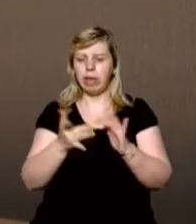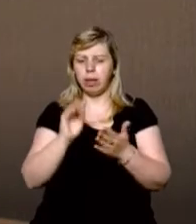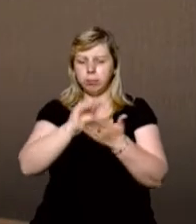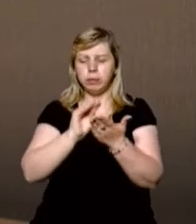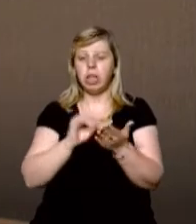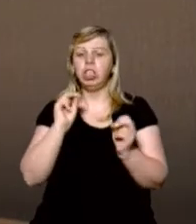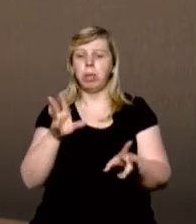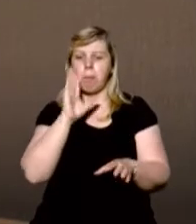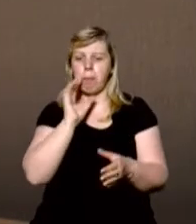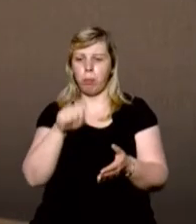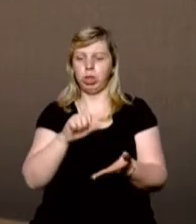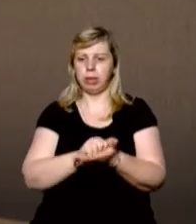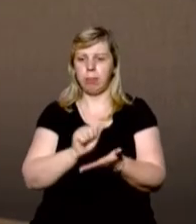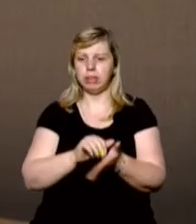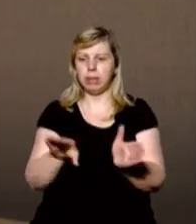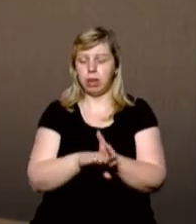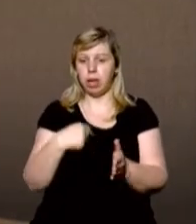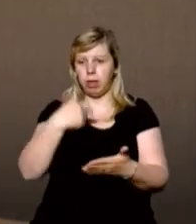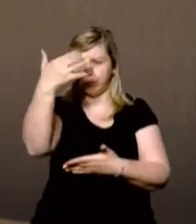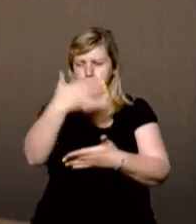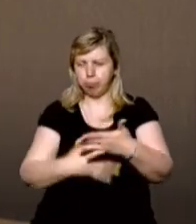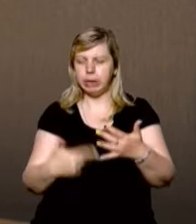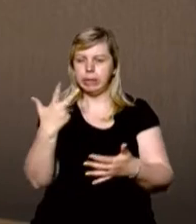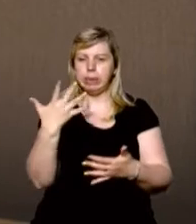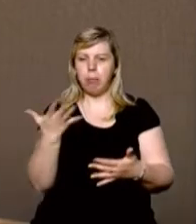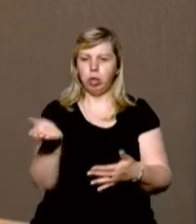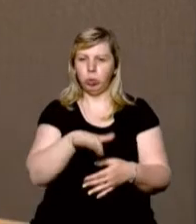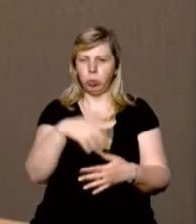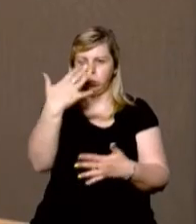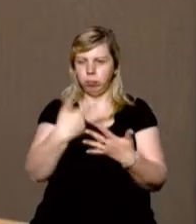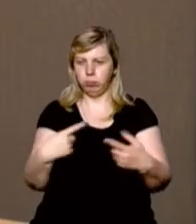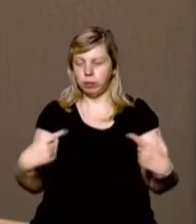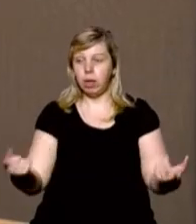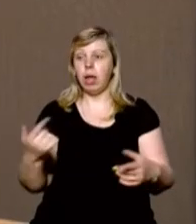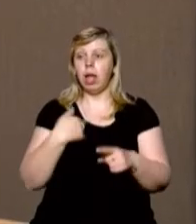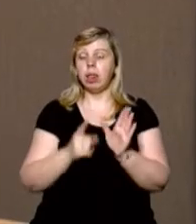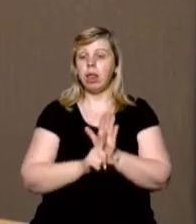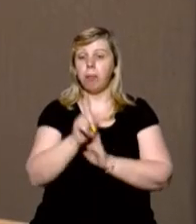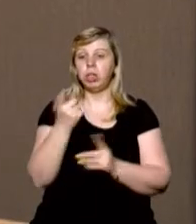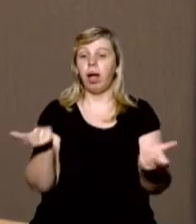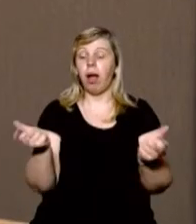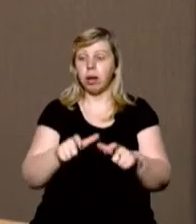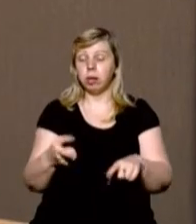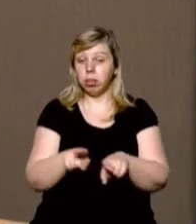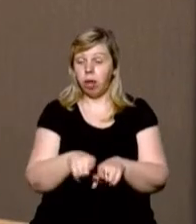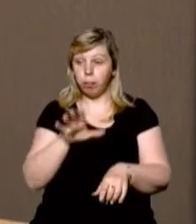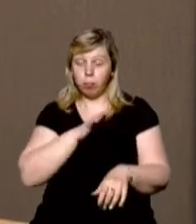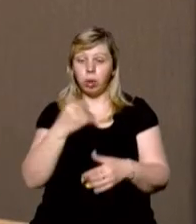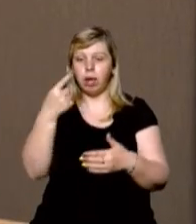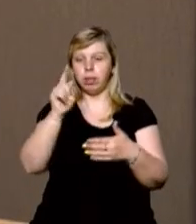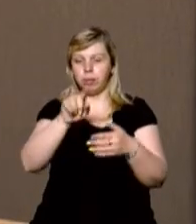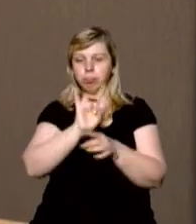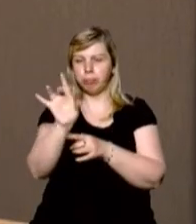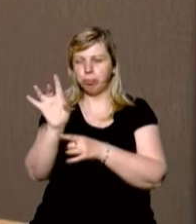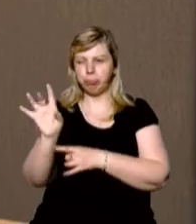займатися в декреті. І там мені вибило 35 пунктів. А так як це було на початку карантину, деякі з них